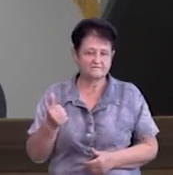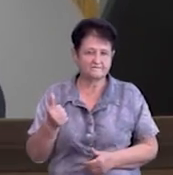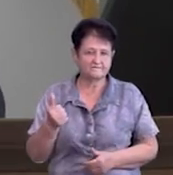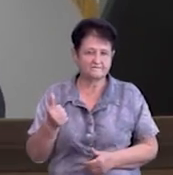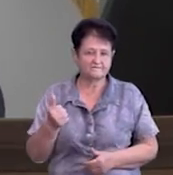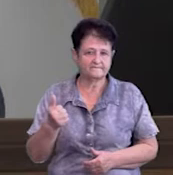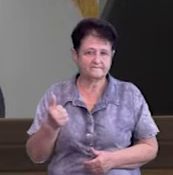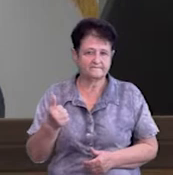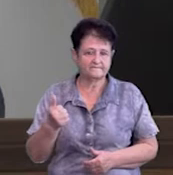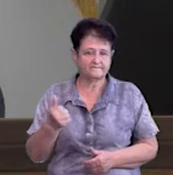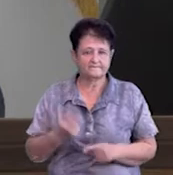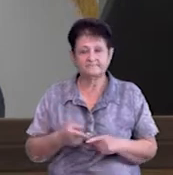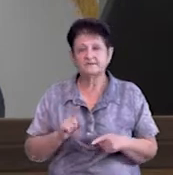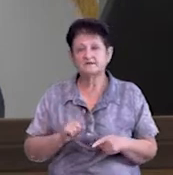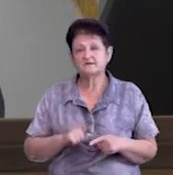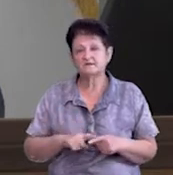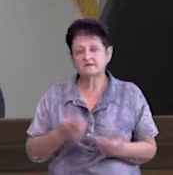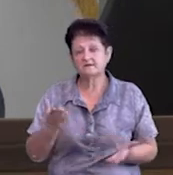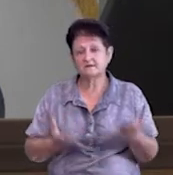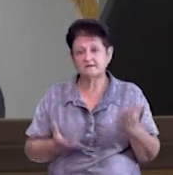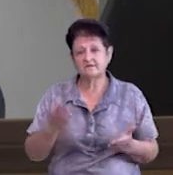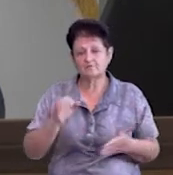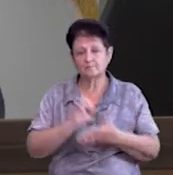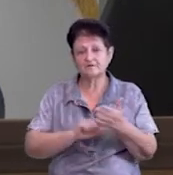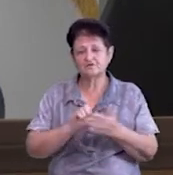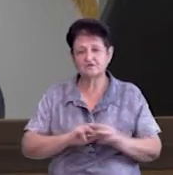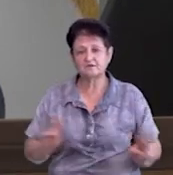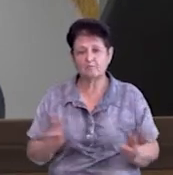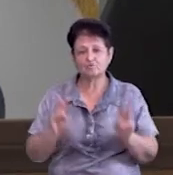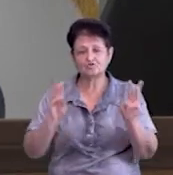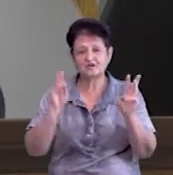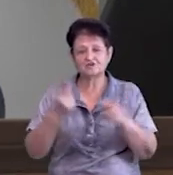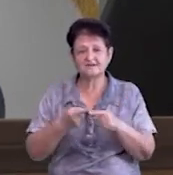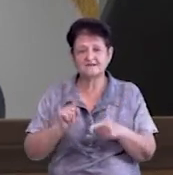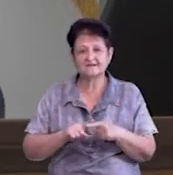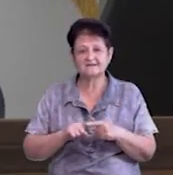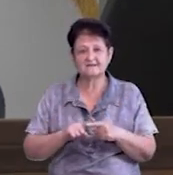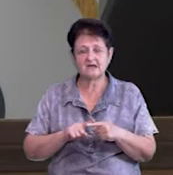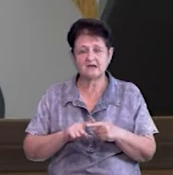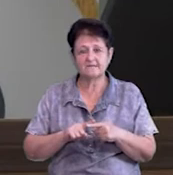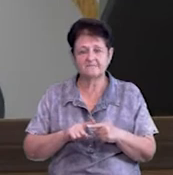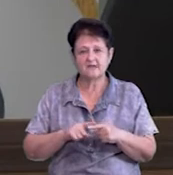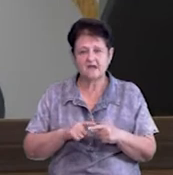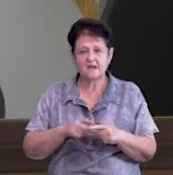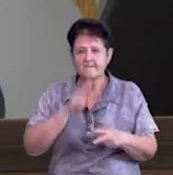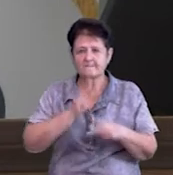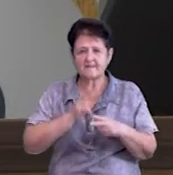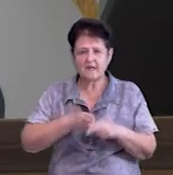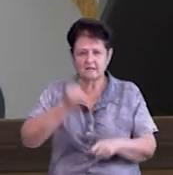вірогідна причина пожежі. Це різка металу.